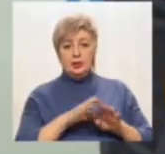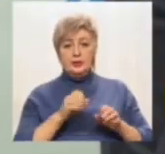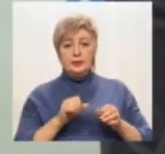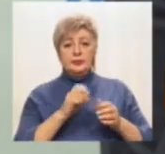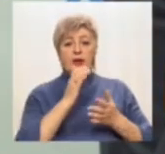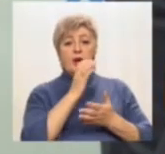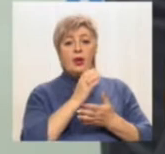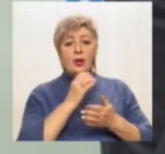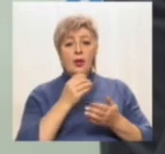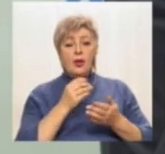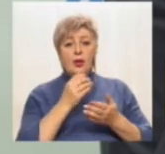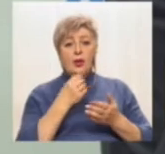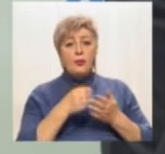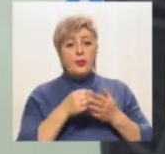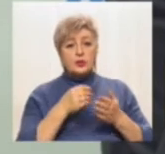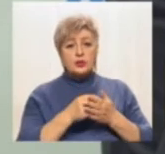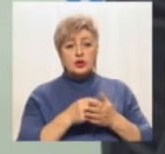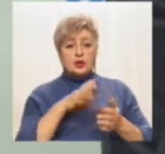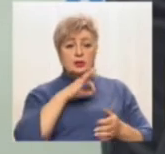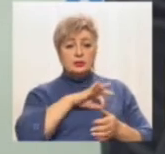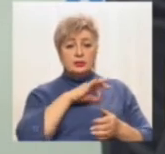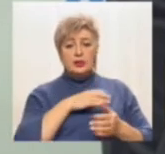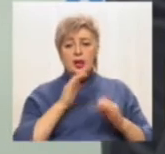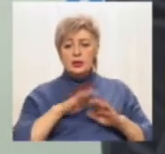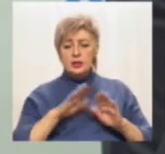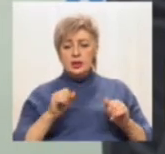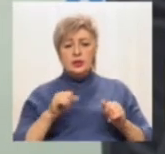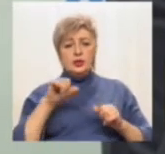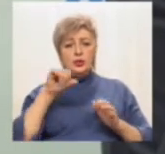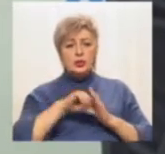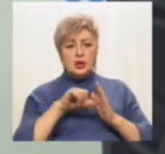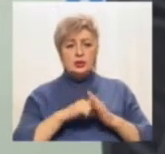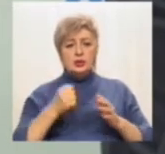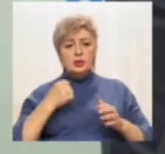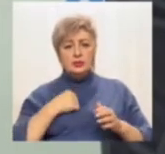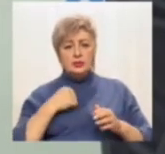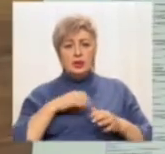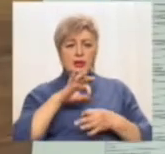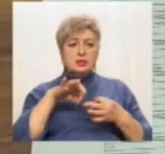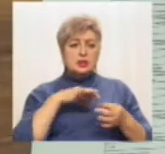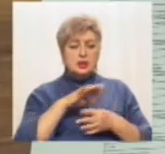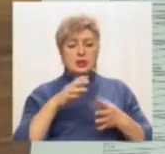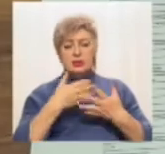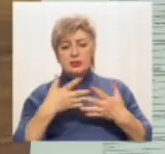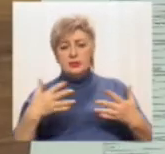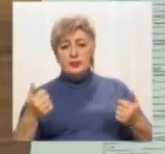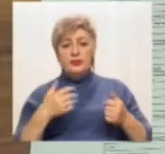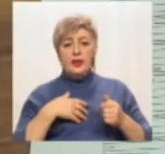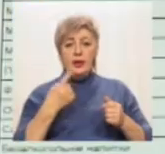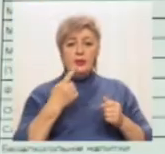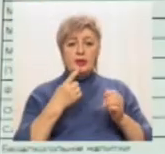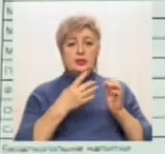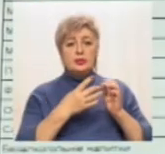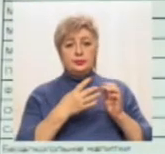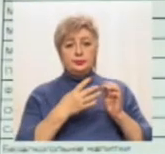пільгова категорія. Пільгова категорія дітей, діти учасників бойових дій, малозабезпечені, сироти і так далі, перший та четвертий класи – 19